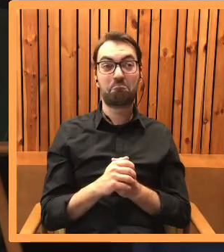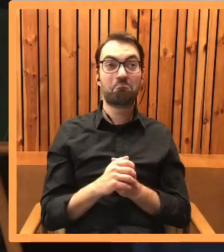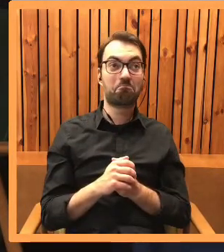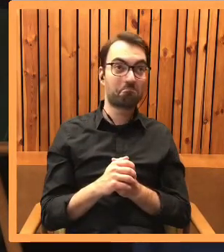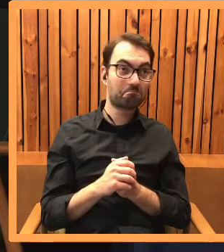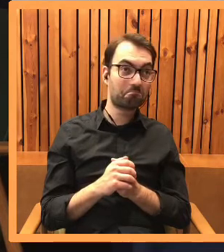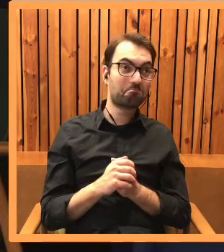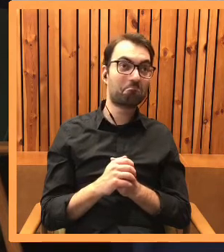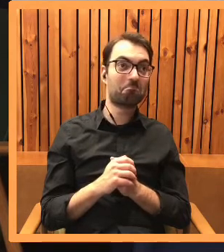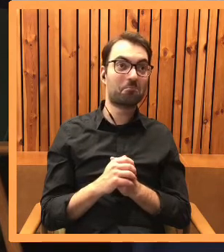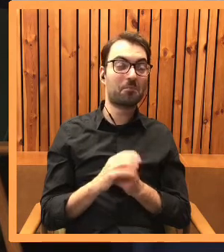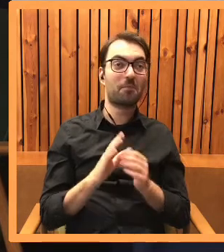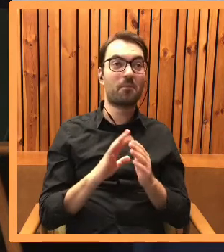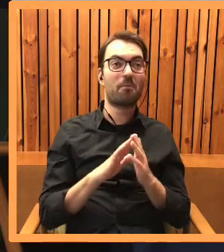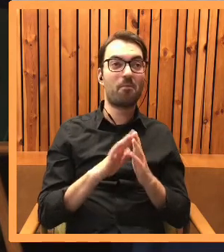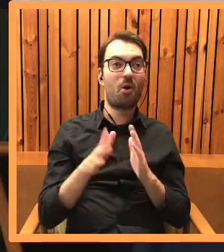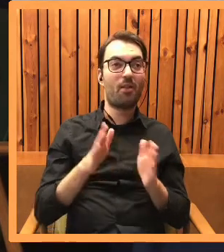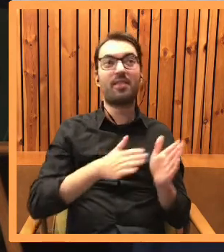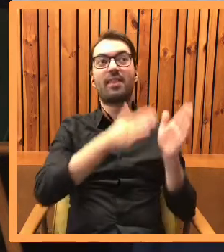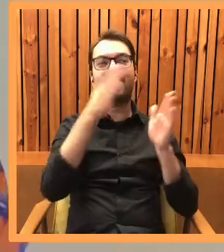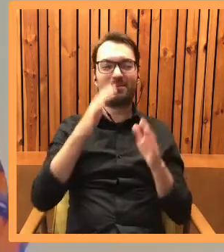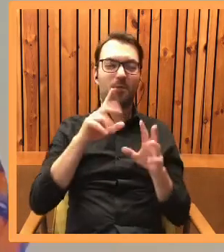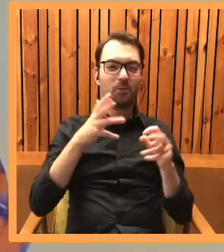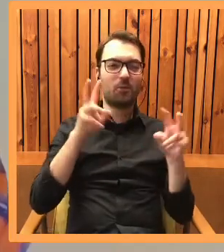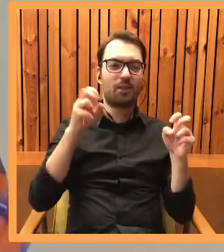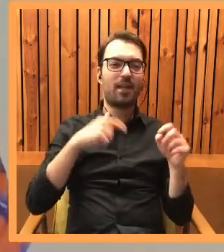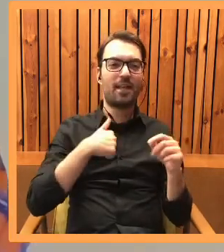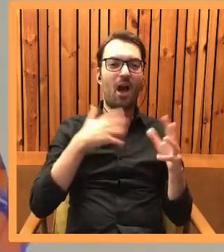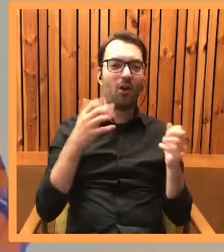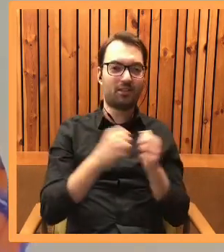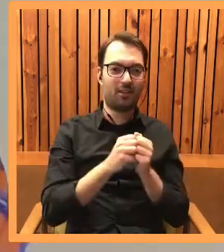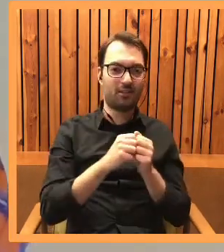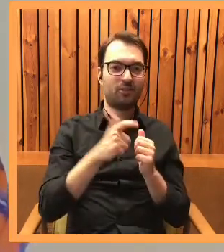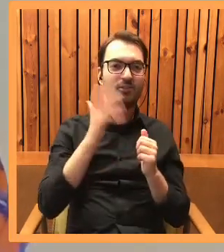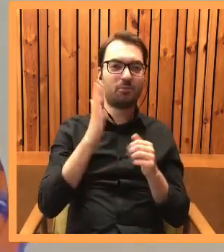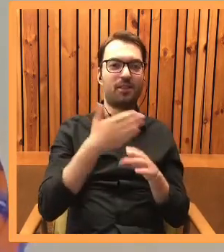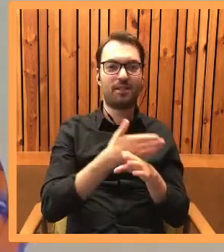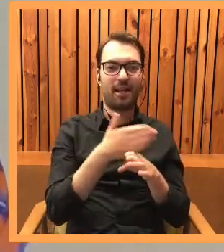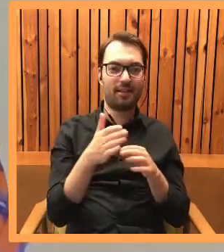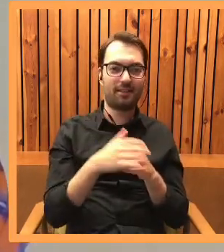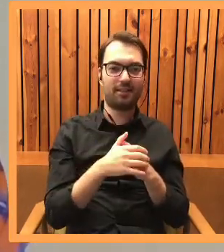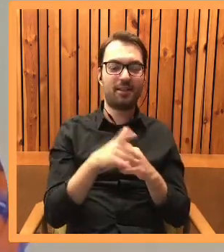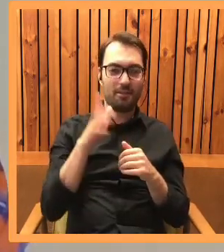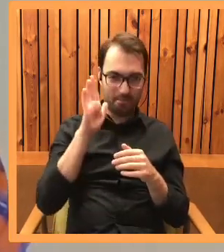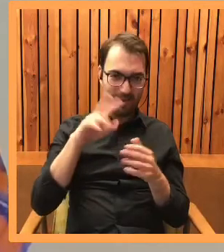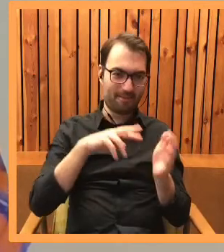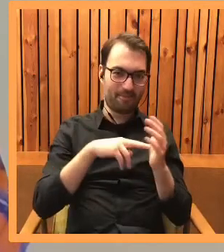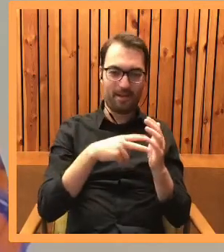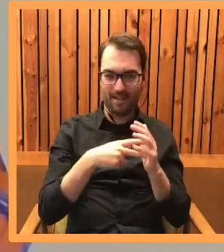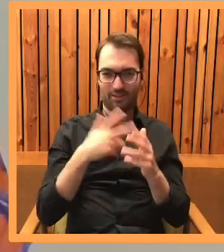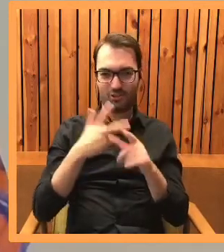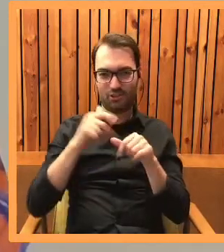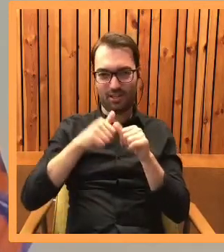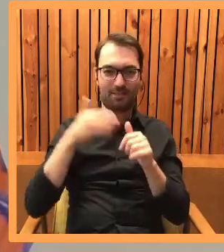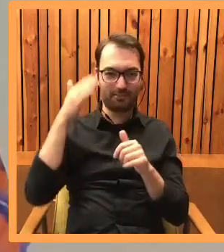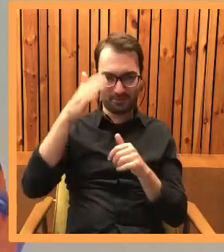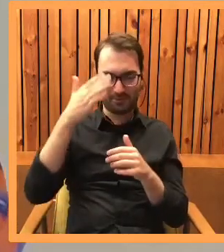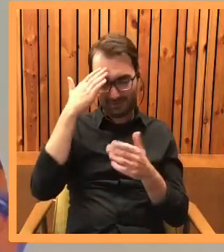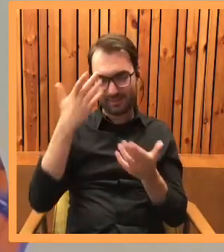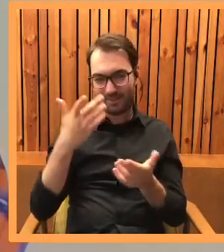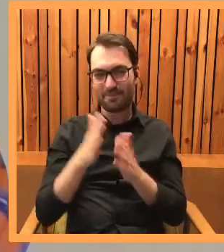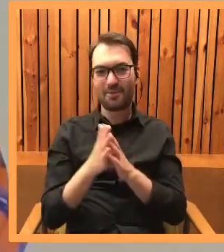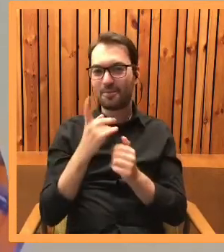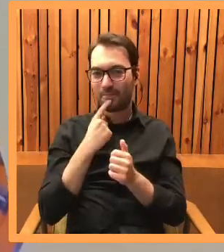Po tej poja ocalonej, co będzie dalej? Ty już to wiesz, bo powiedziałaś, wiesz, 30 lat do przodu planujesz, więc sprawdzamy.